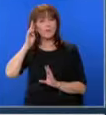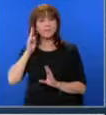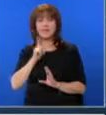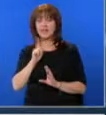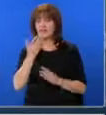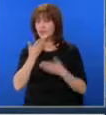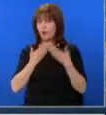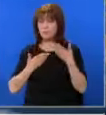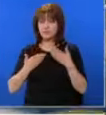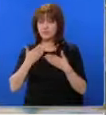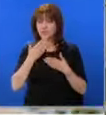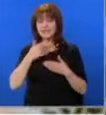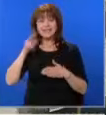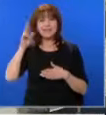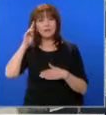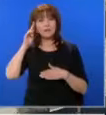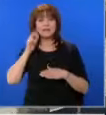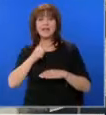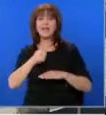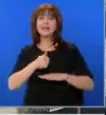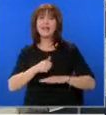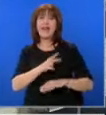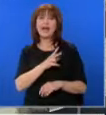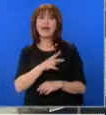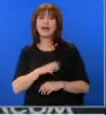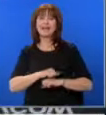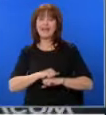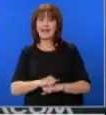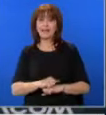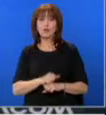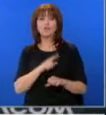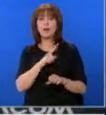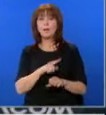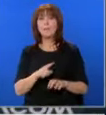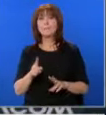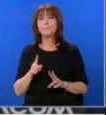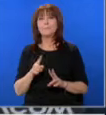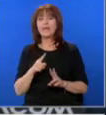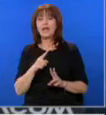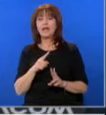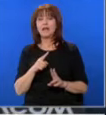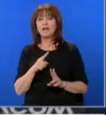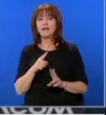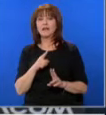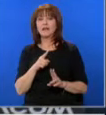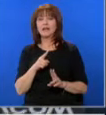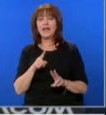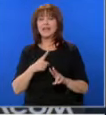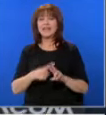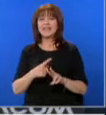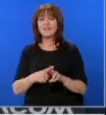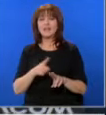обсъждани альтернативи за поста на изпълнителен директор под черта Иванов. Борислав Попов е изпълнителен директор на Фурболен съюз и не е коментирано